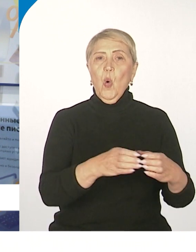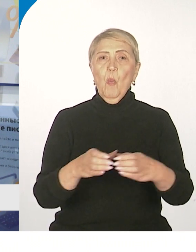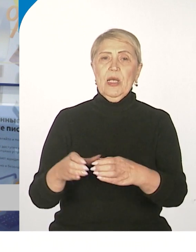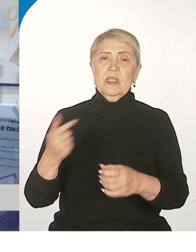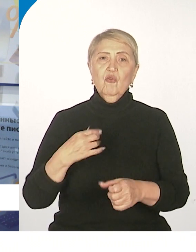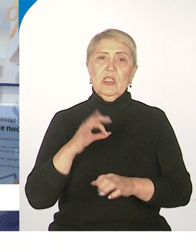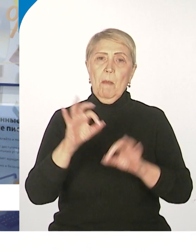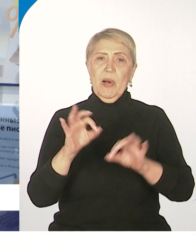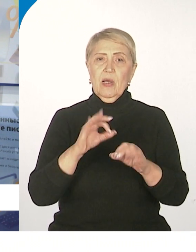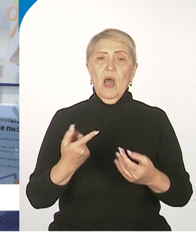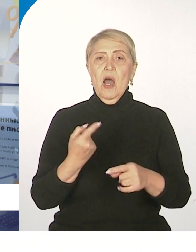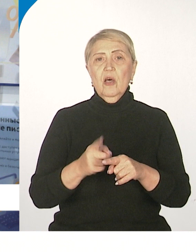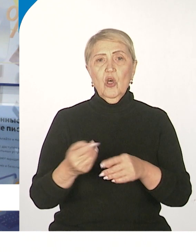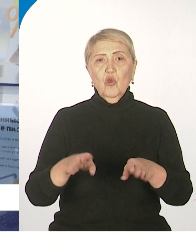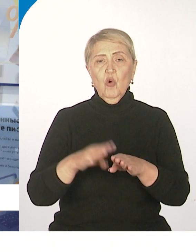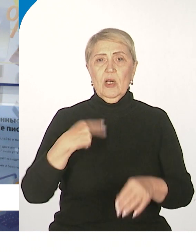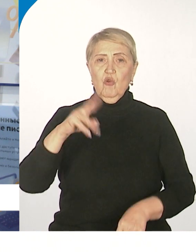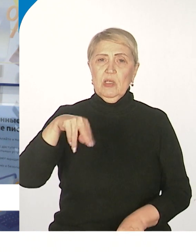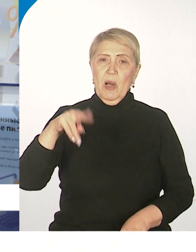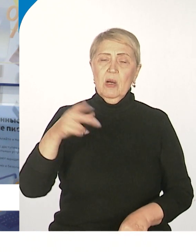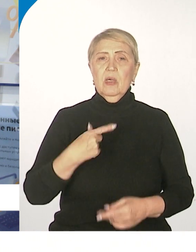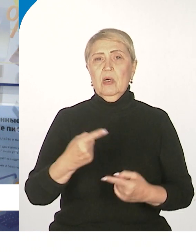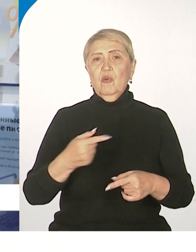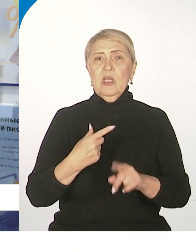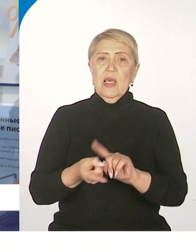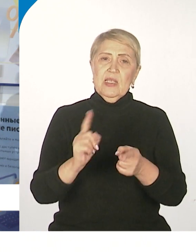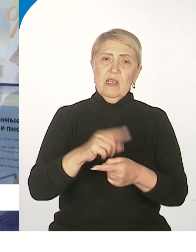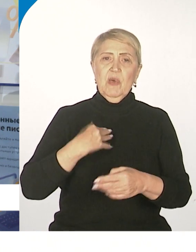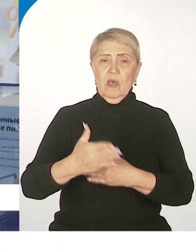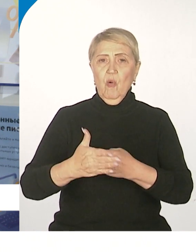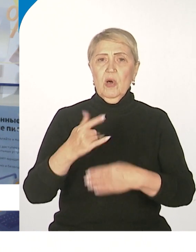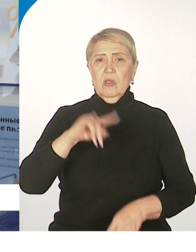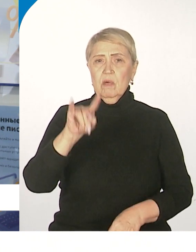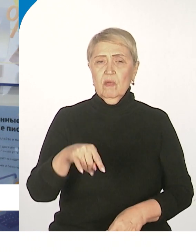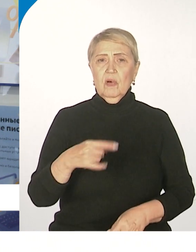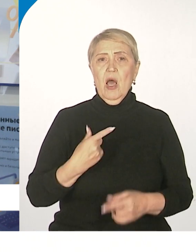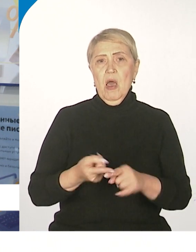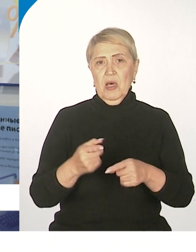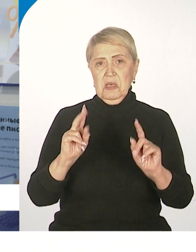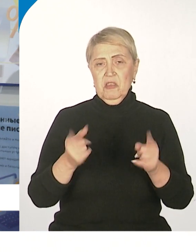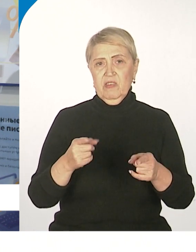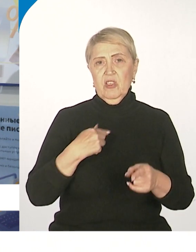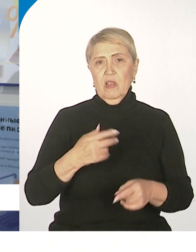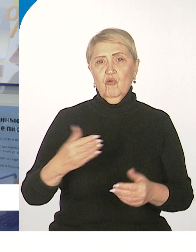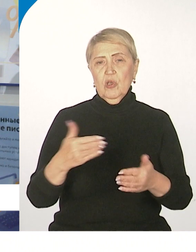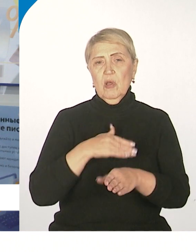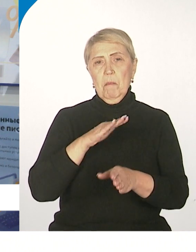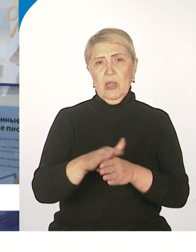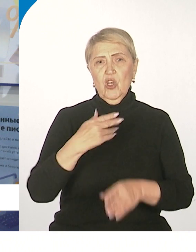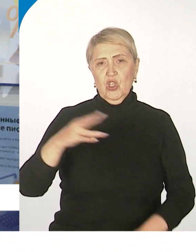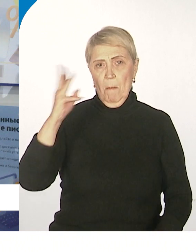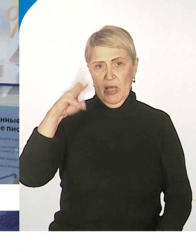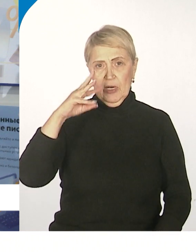только покраска стен, замена входной группы дверей или замена окон. Это действительно полнейшая модернизация и вообще,